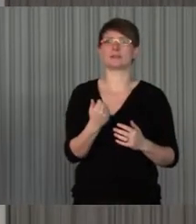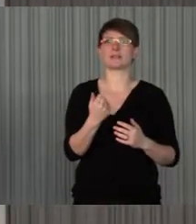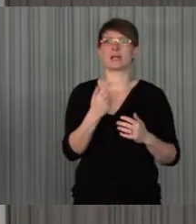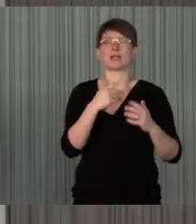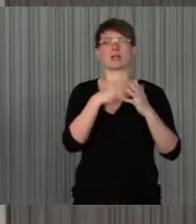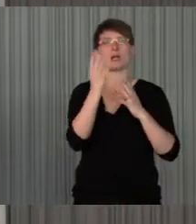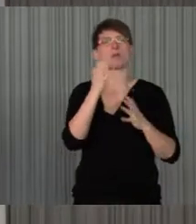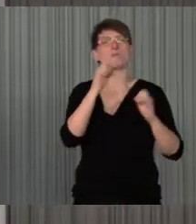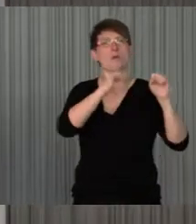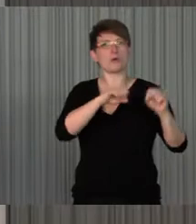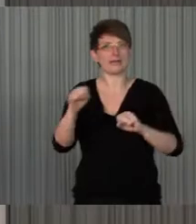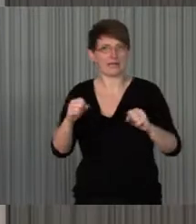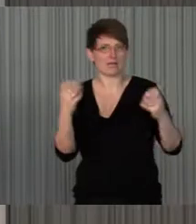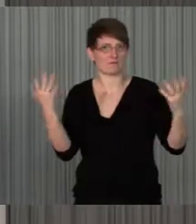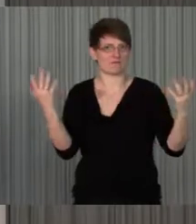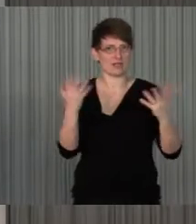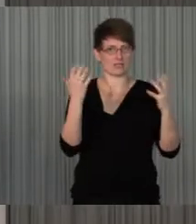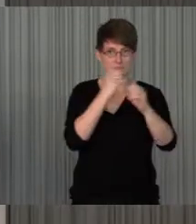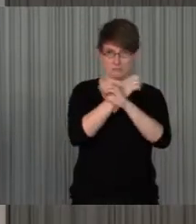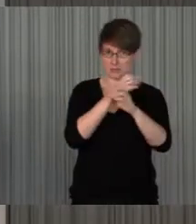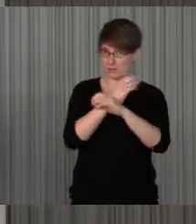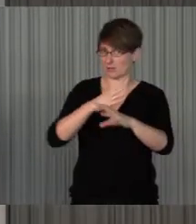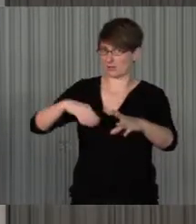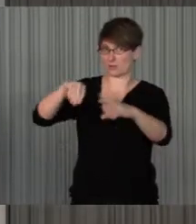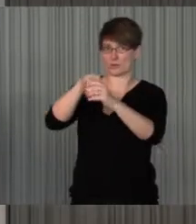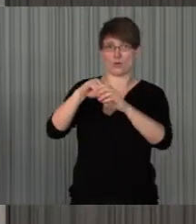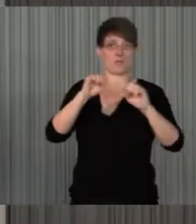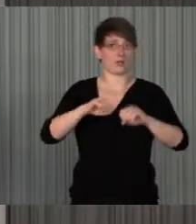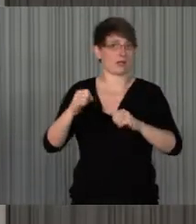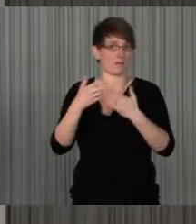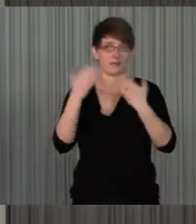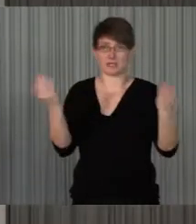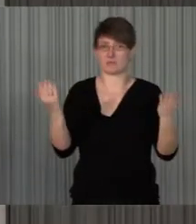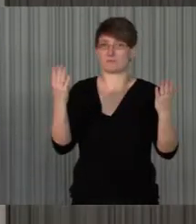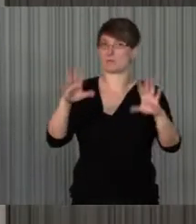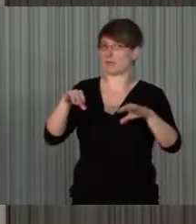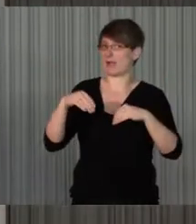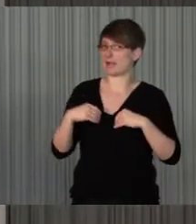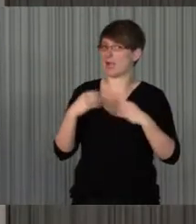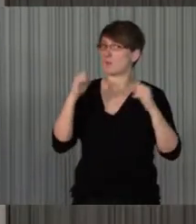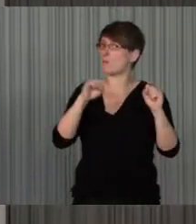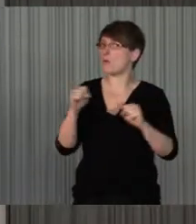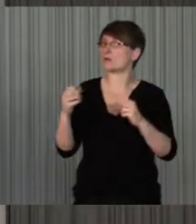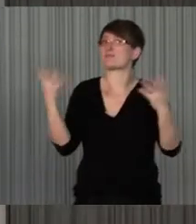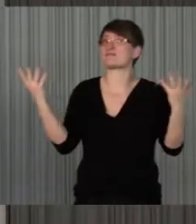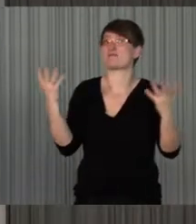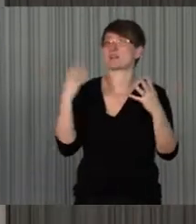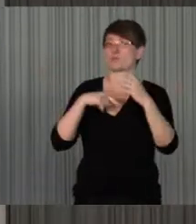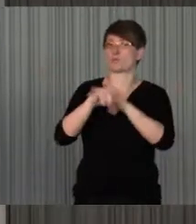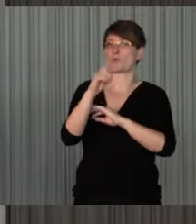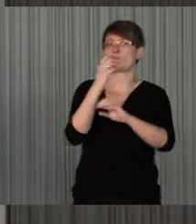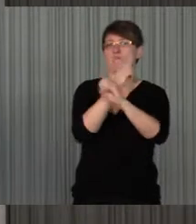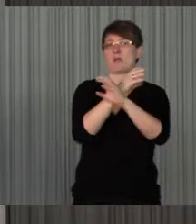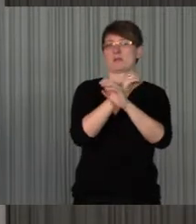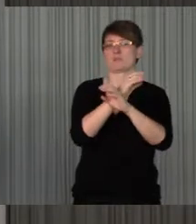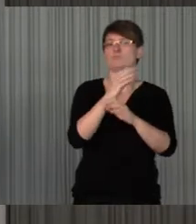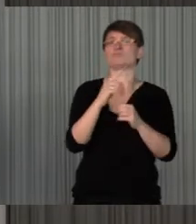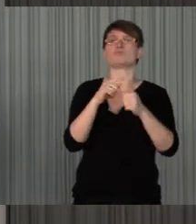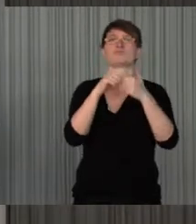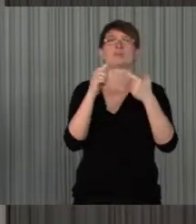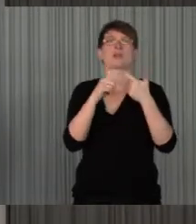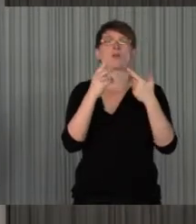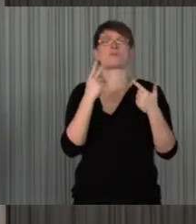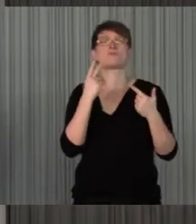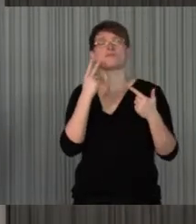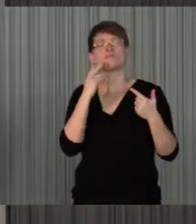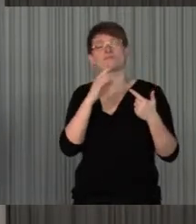Potenziale von Medien für Inklusion teilhaben, bewegen, es ist ja sinnvoll, einen kurzen Blick darauf zu